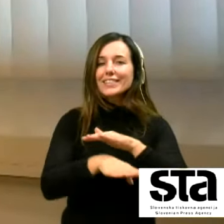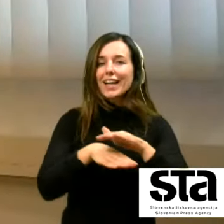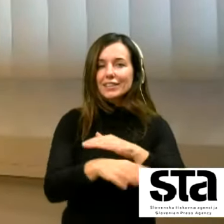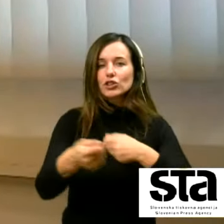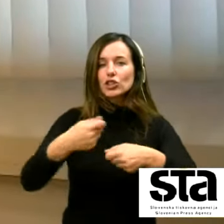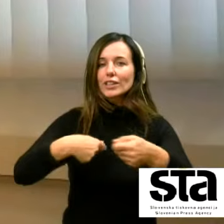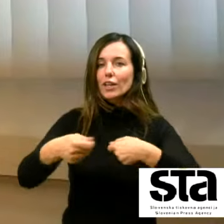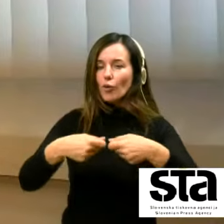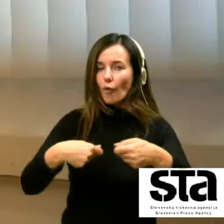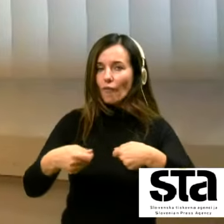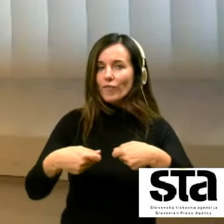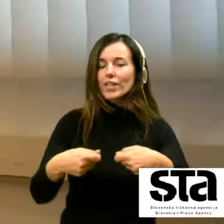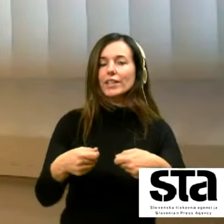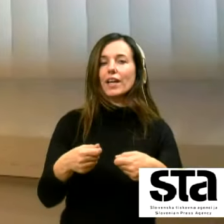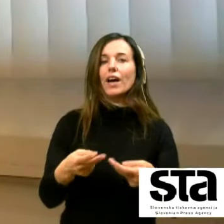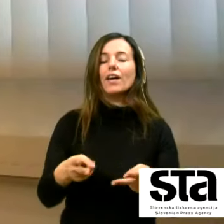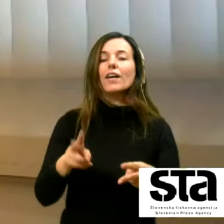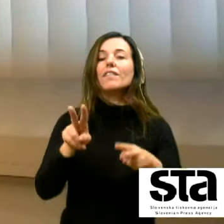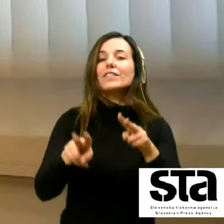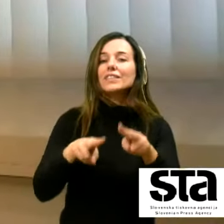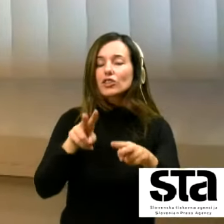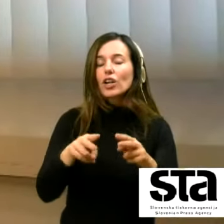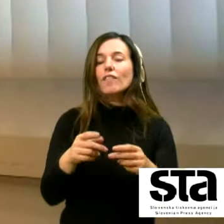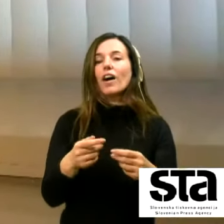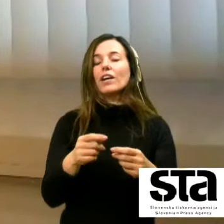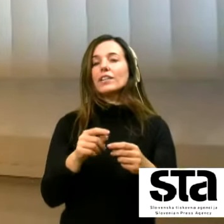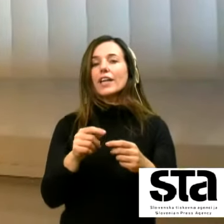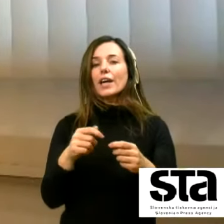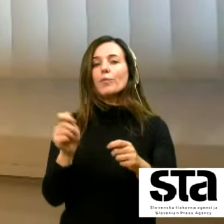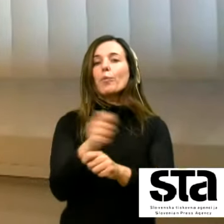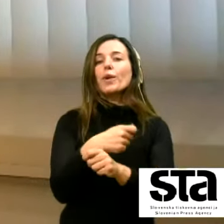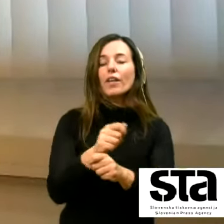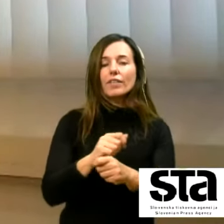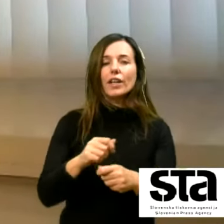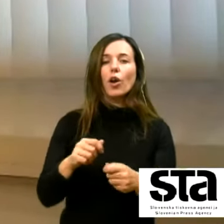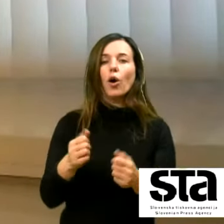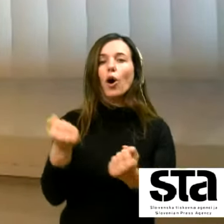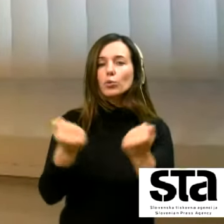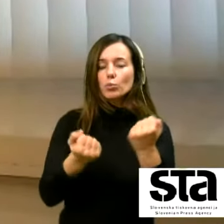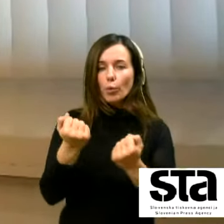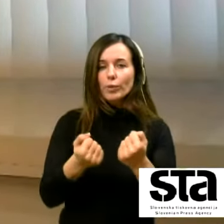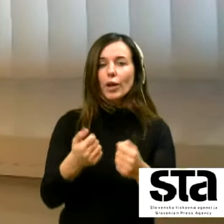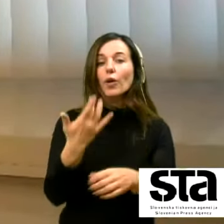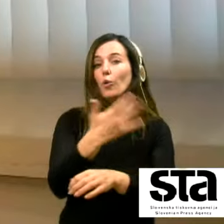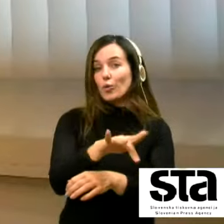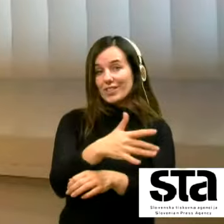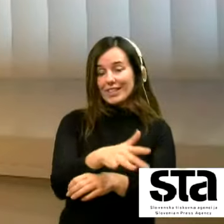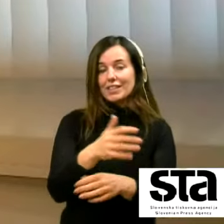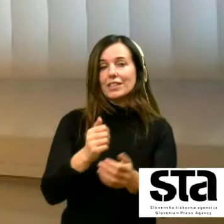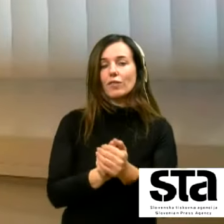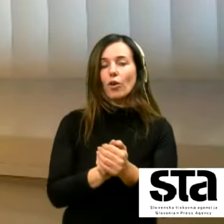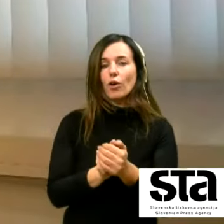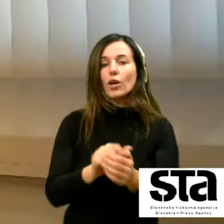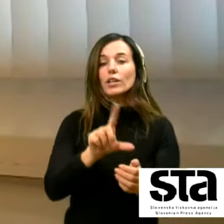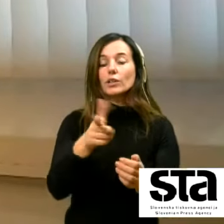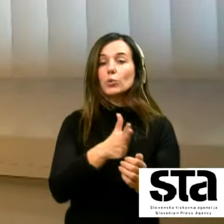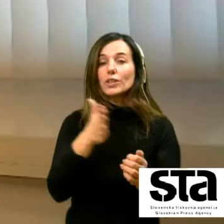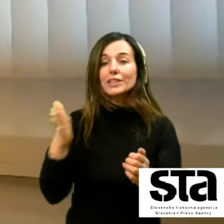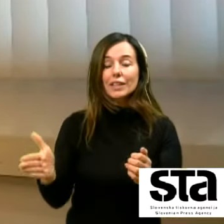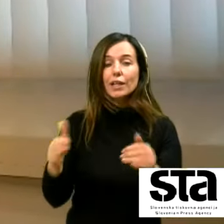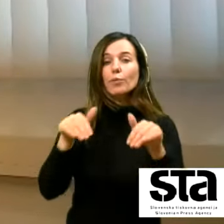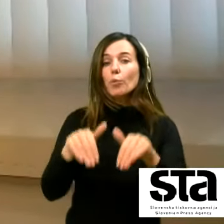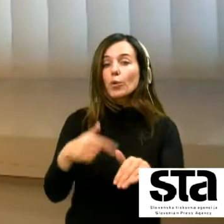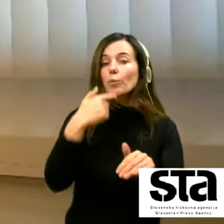trgovina državanje popravino motornih vezin in pa seveda obustinstvo no po drugi stran pa